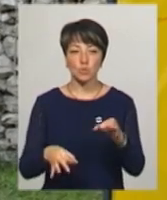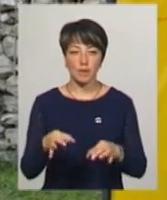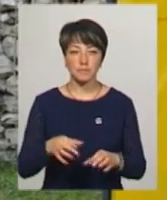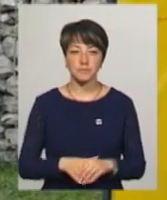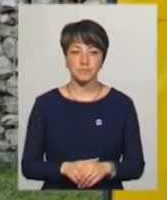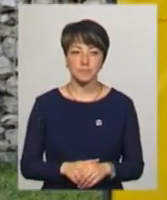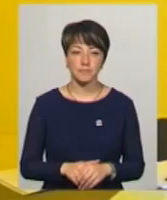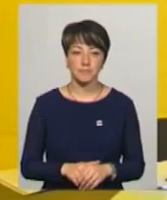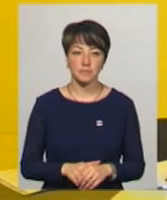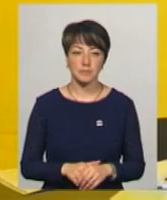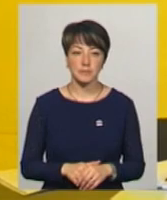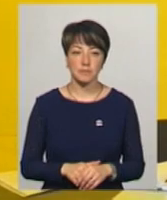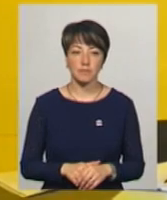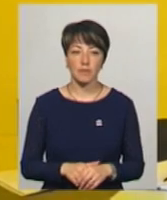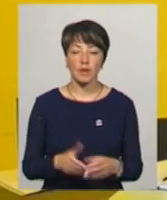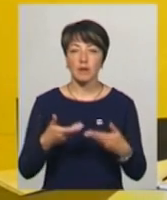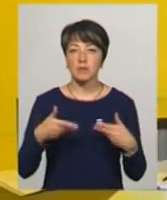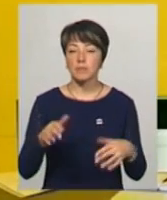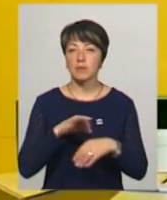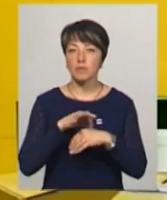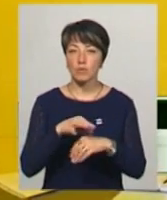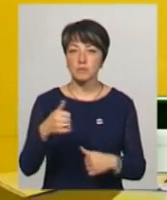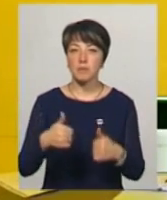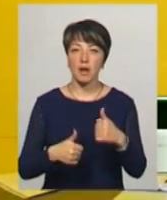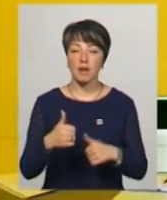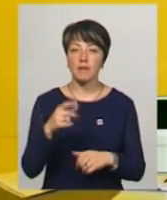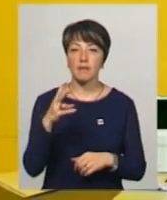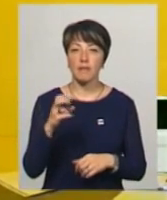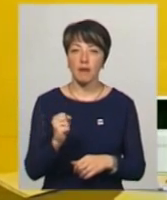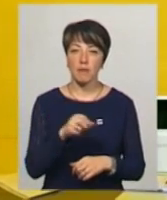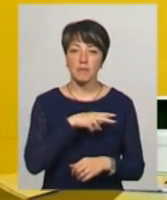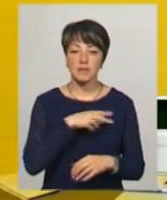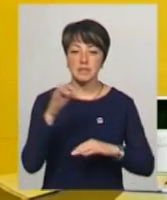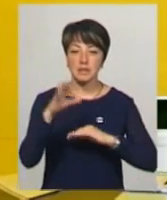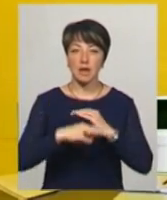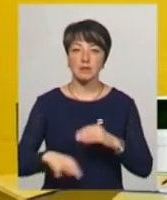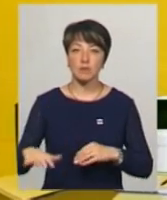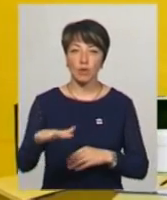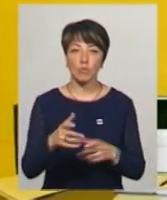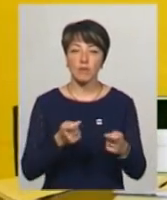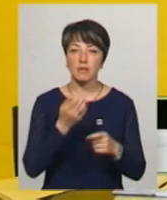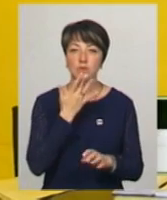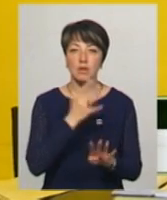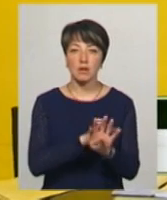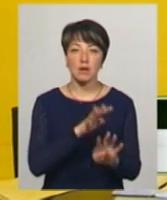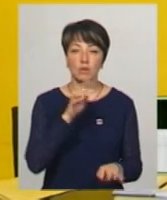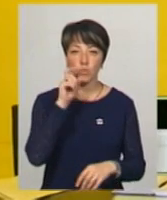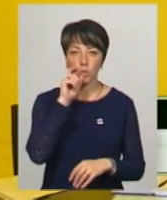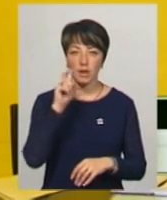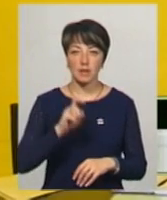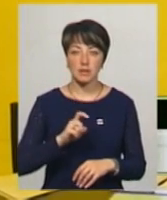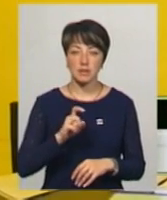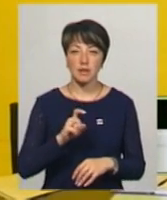Мазурик. Ми проводимо змагання на першість західно-національної глади України, на першість аналогів,